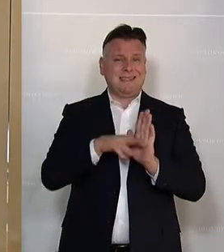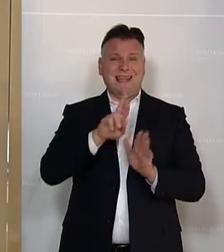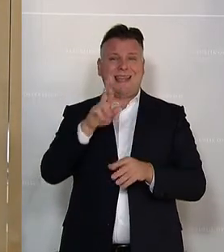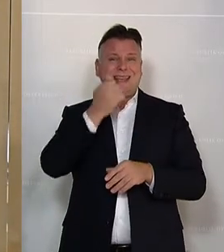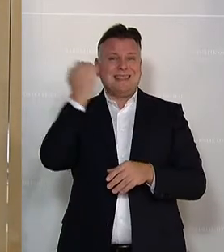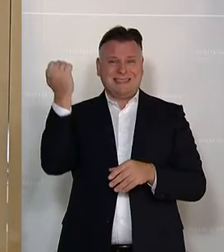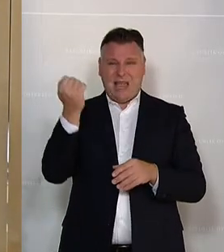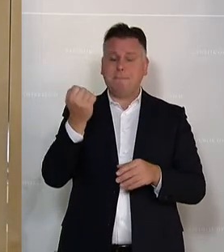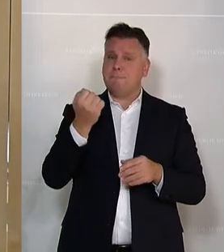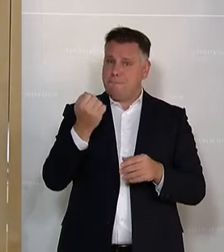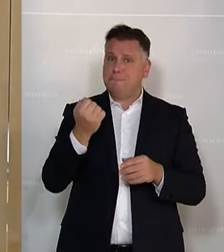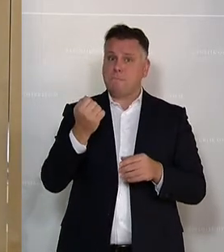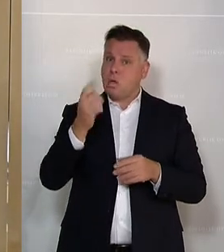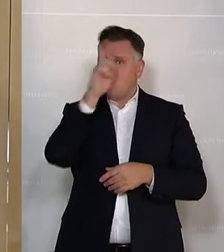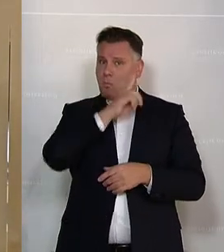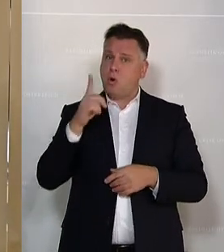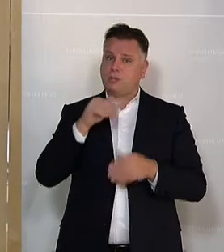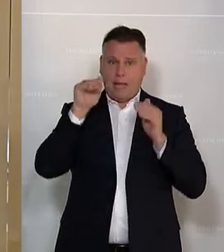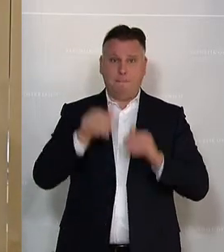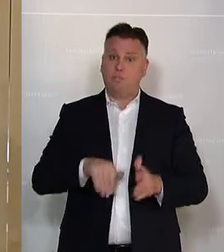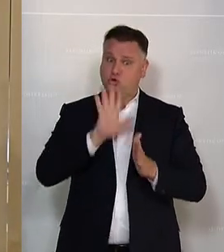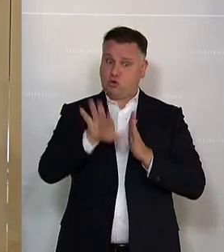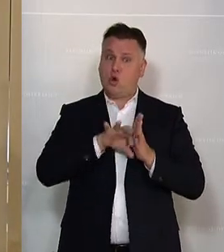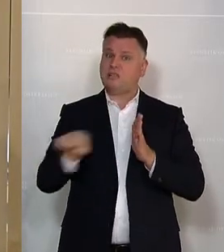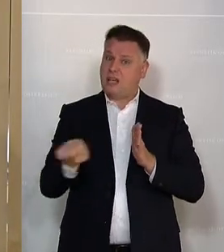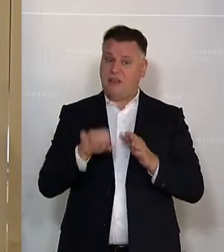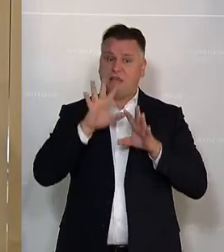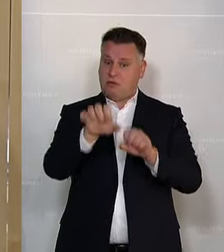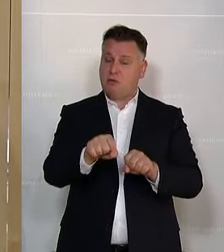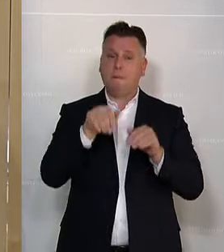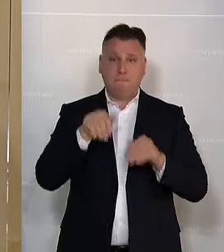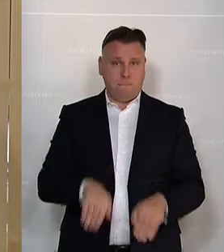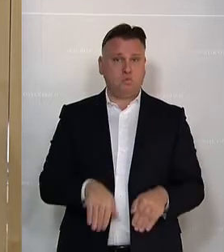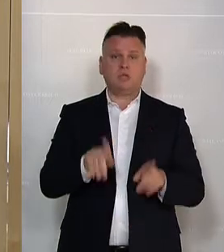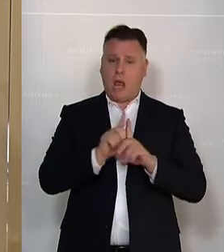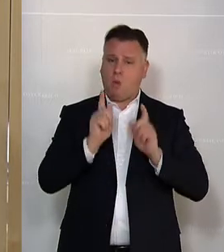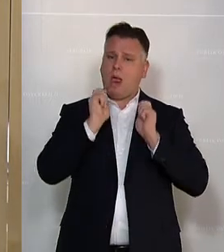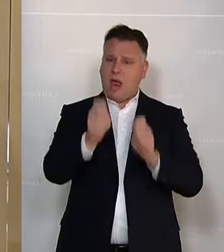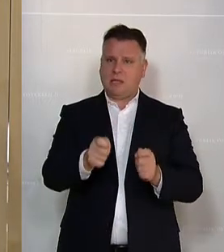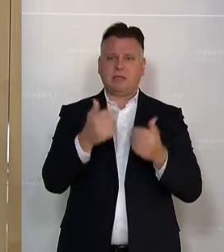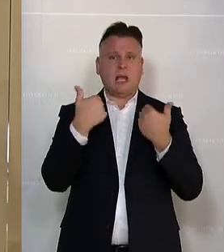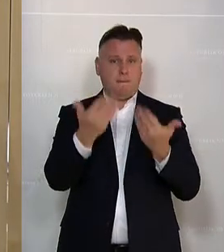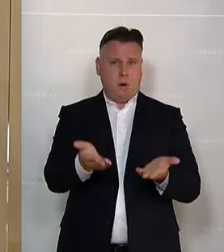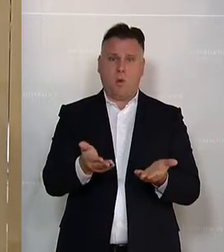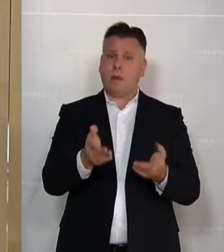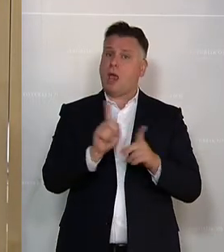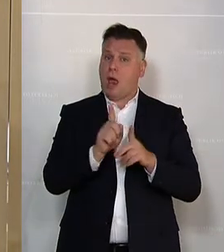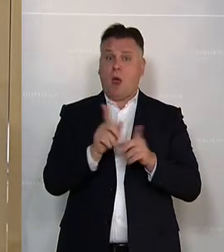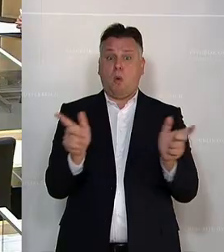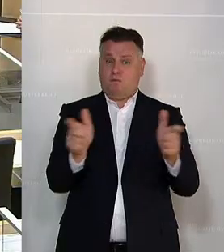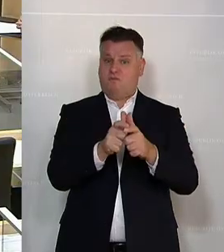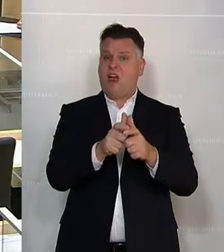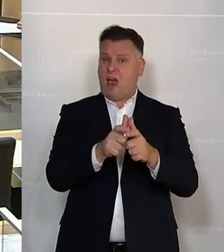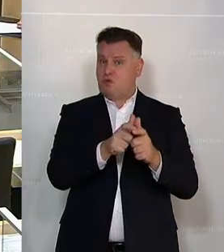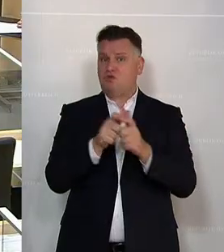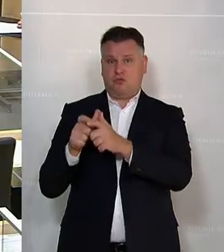auch hier entsprechend konsequent auch einschreitet und das auch zur Anzeige bringt und auch, wenn es notwendig ist, Verhaftungen durchführt.